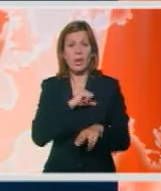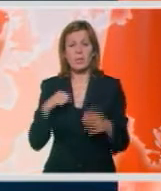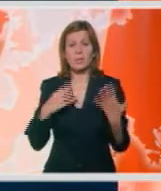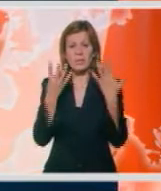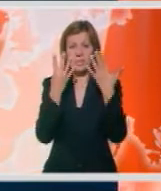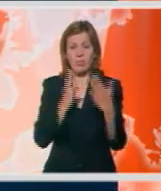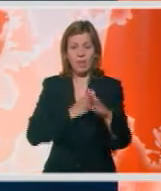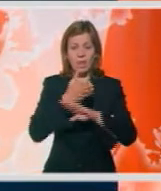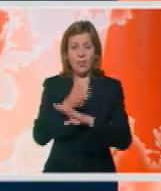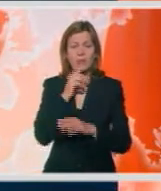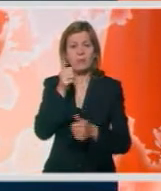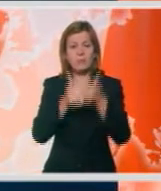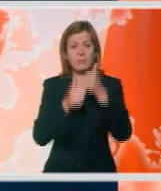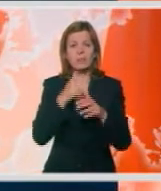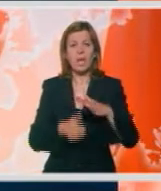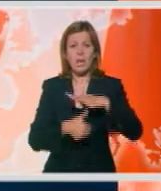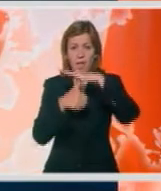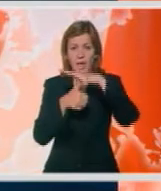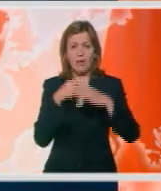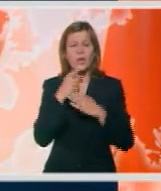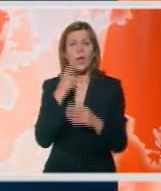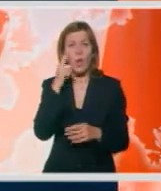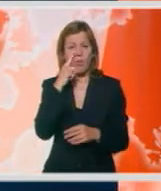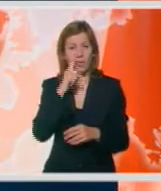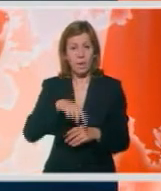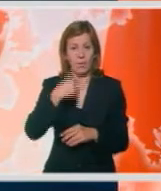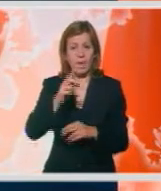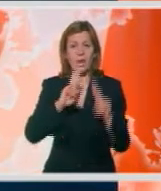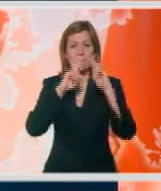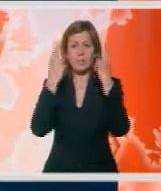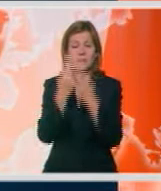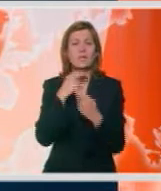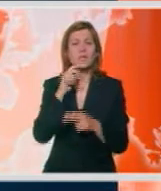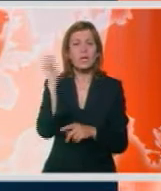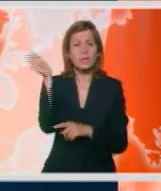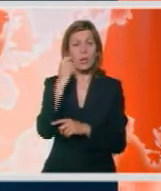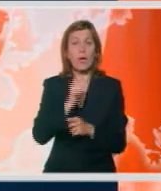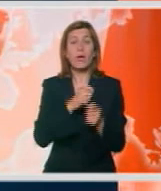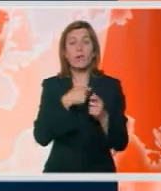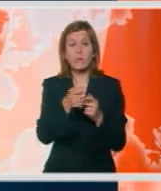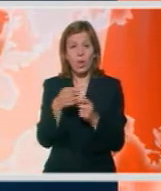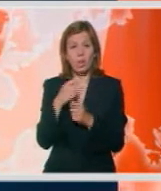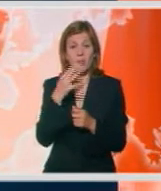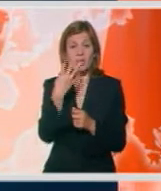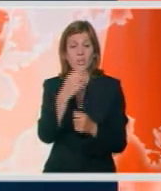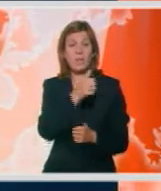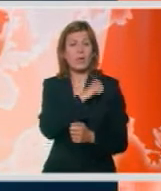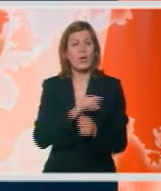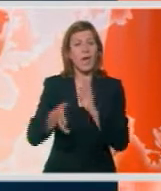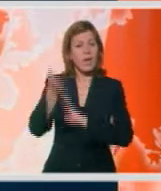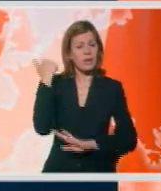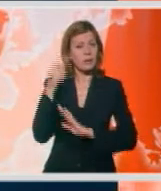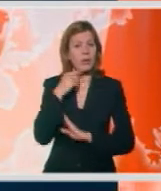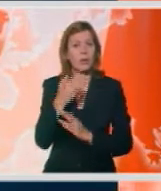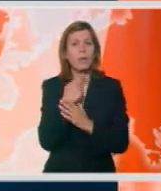finalista koji će učestvavati na glavnom događaju u novembru. Svetski šampionat u pokjeru ima 40-godišnju istoriju, ali je